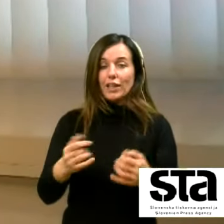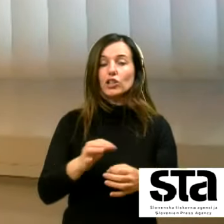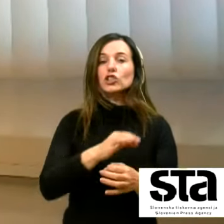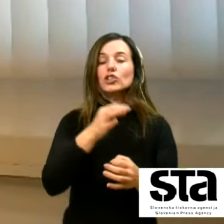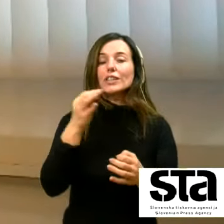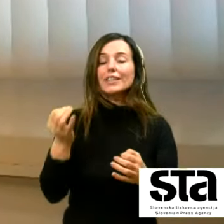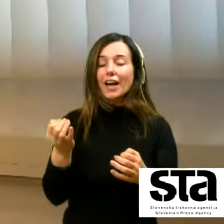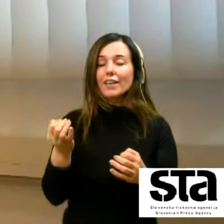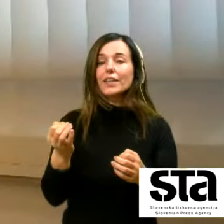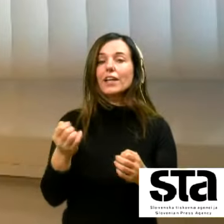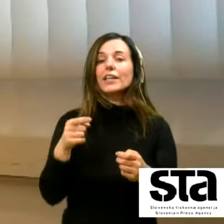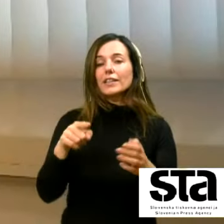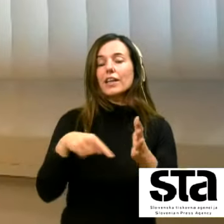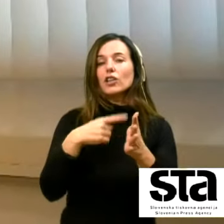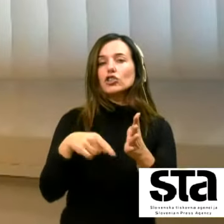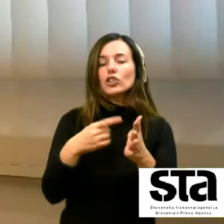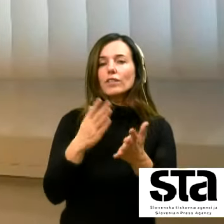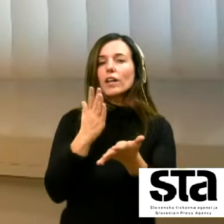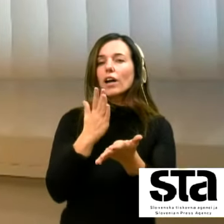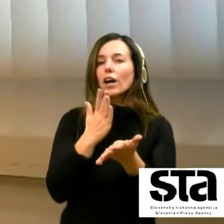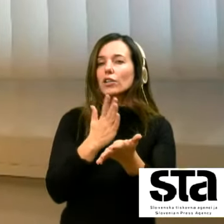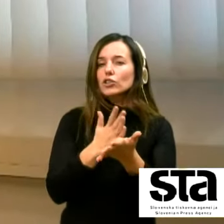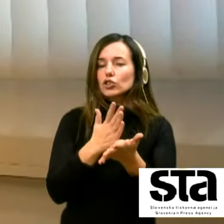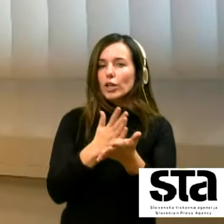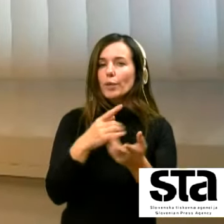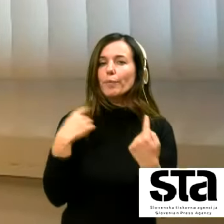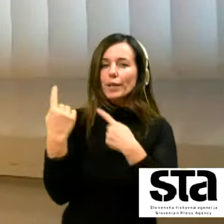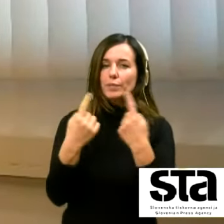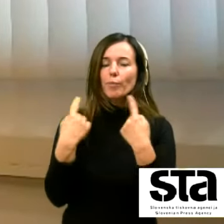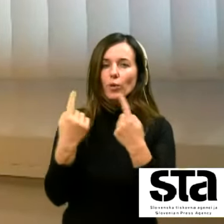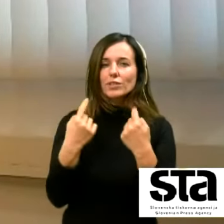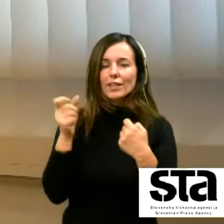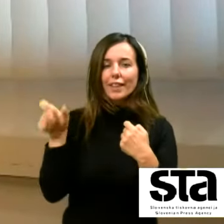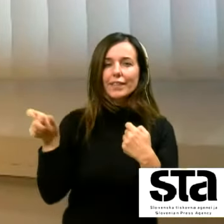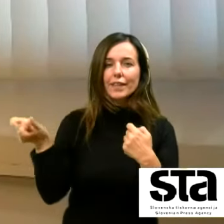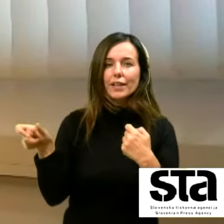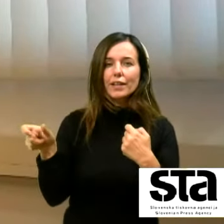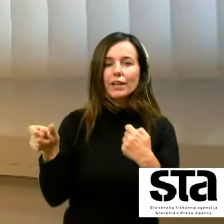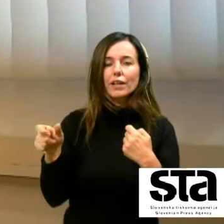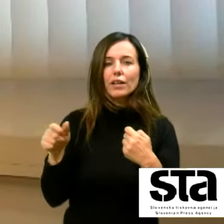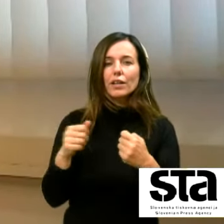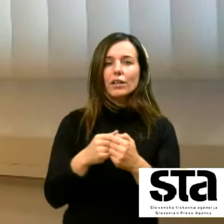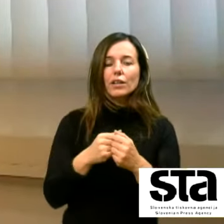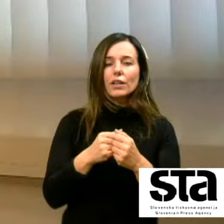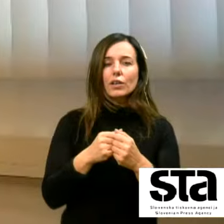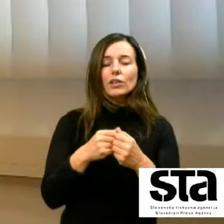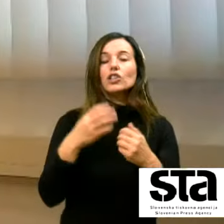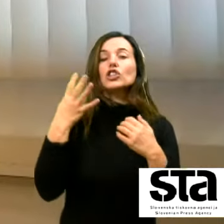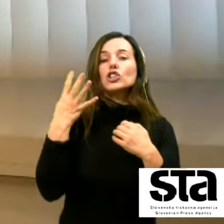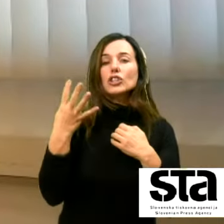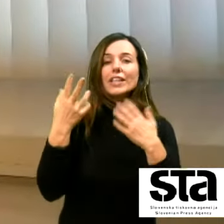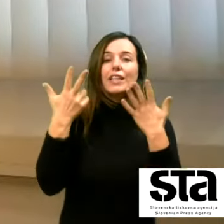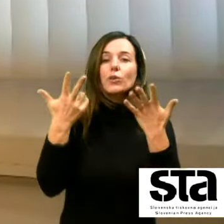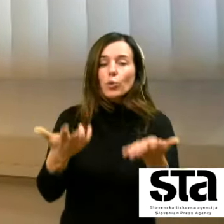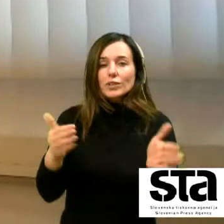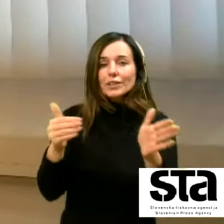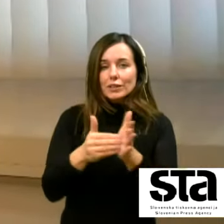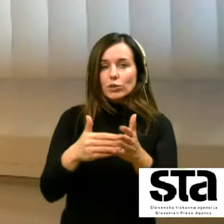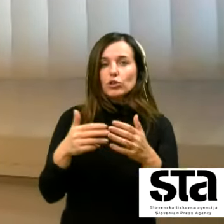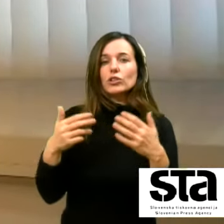številka brezposeljih ki jih trenutno imamo organizirane na zavodu zaposlovanje 84 tisot